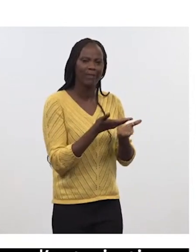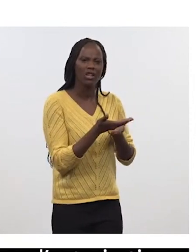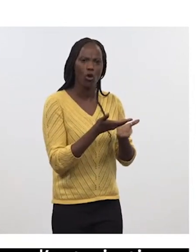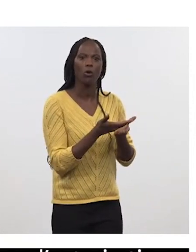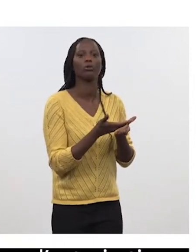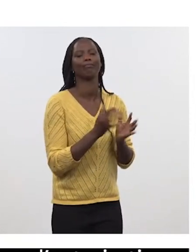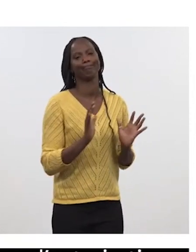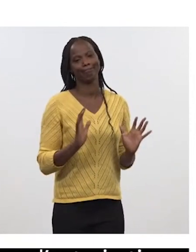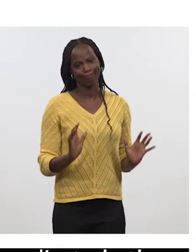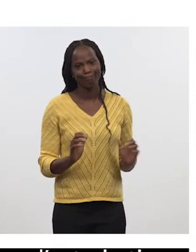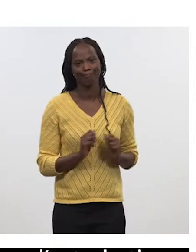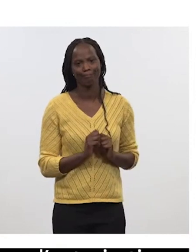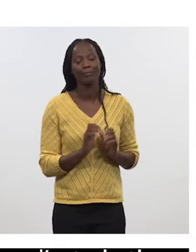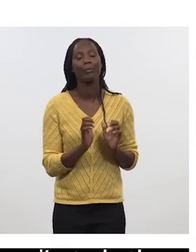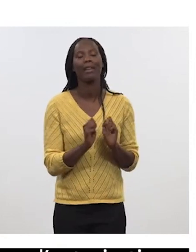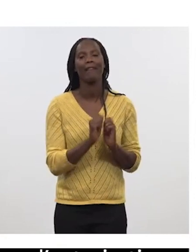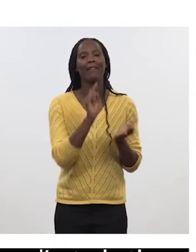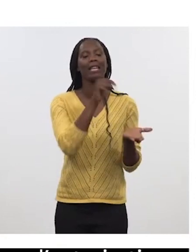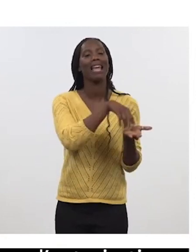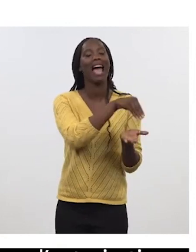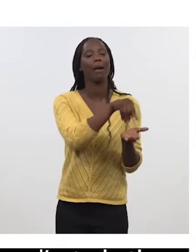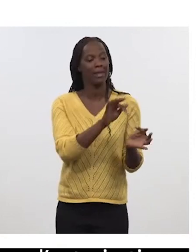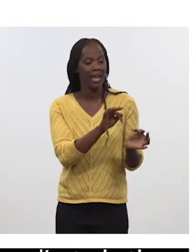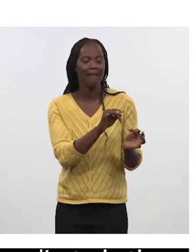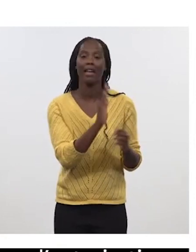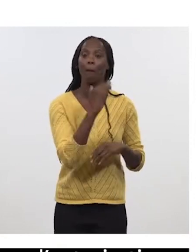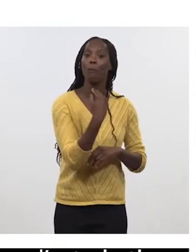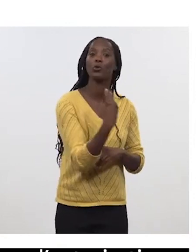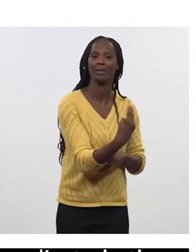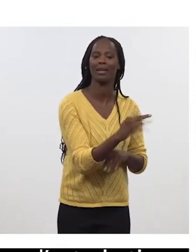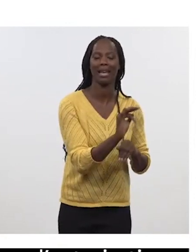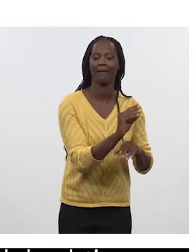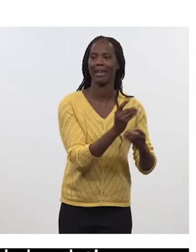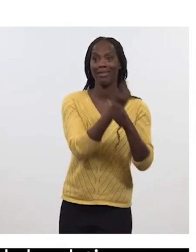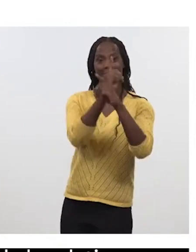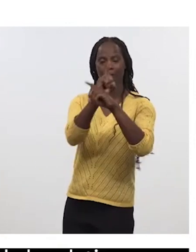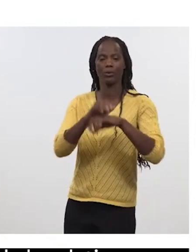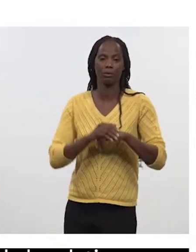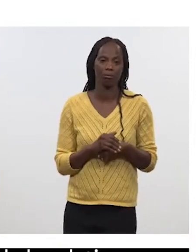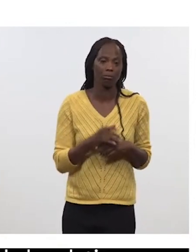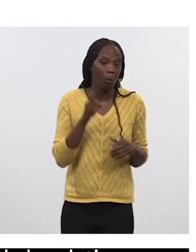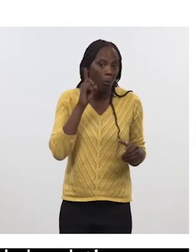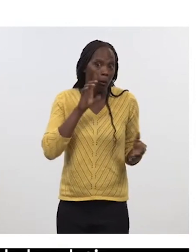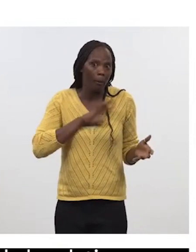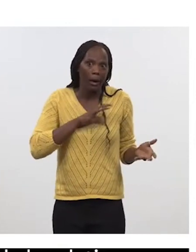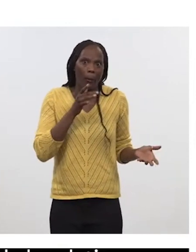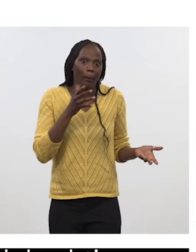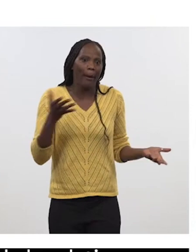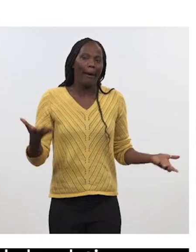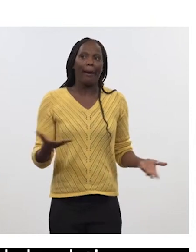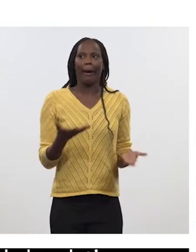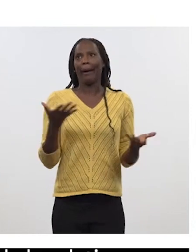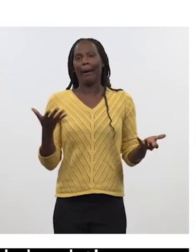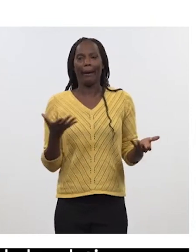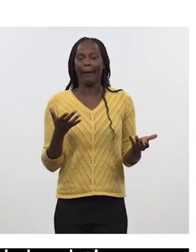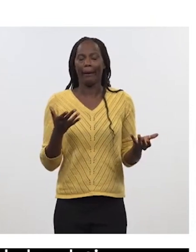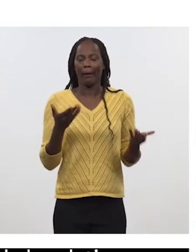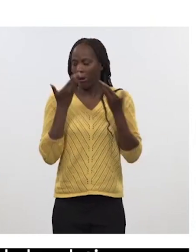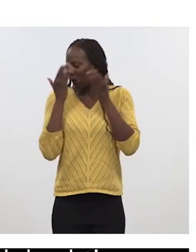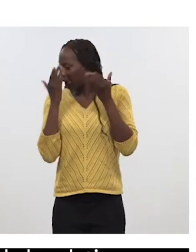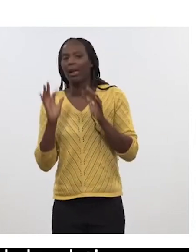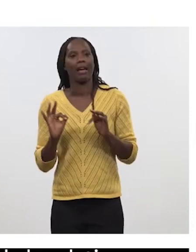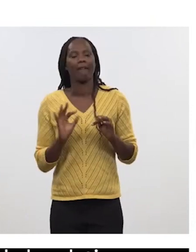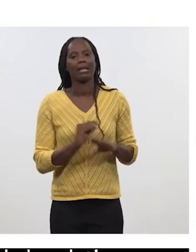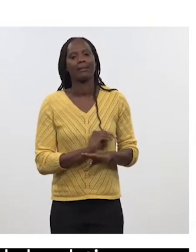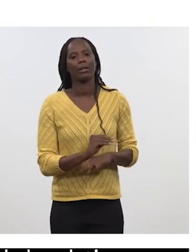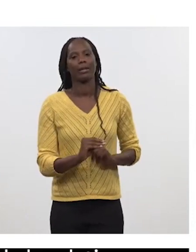dialogue avec l'Arménie sur leurs besoins opérationnels en matière de défense, parce qu'on ne peut pas, évidemment, être sourd et aveugle sur les enjeux